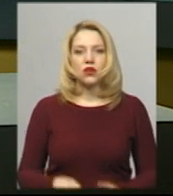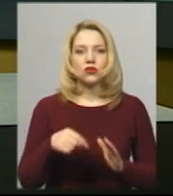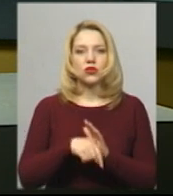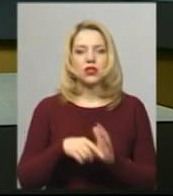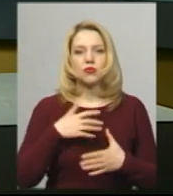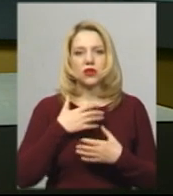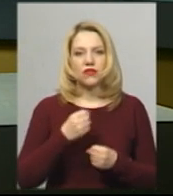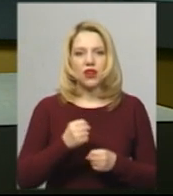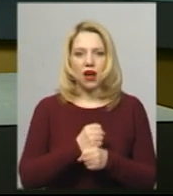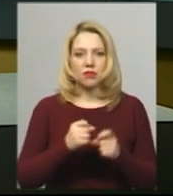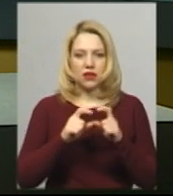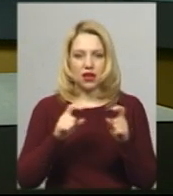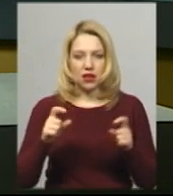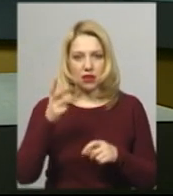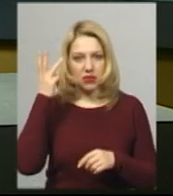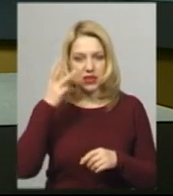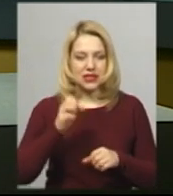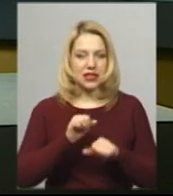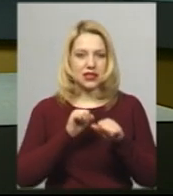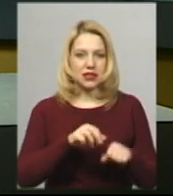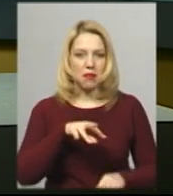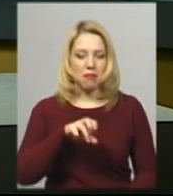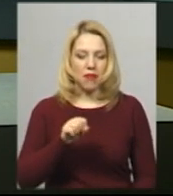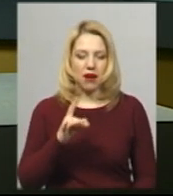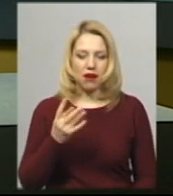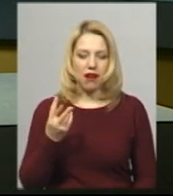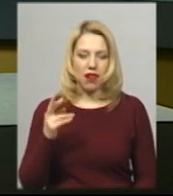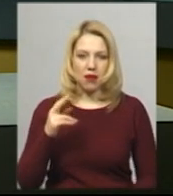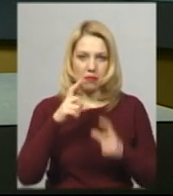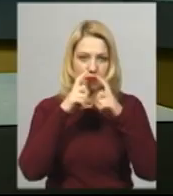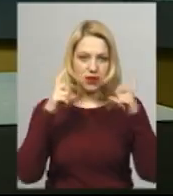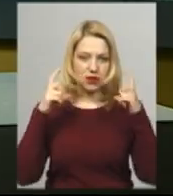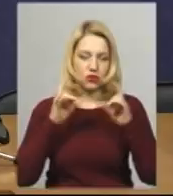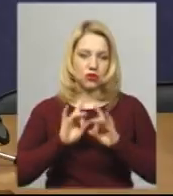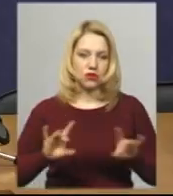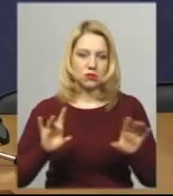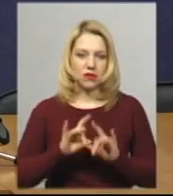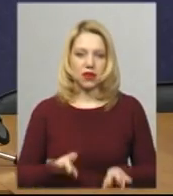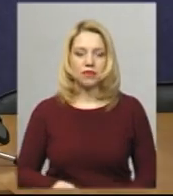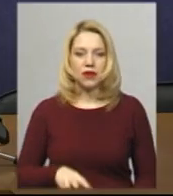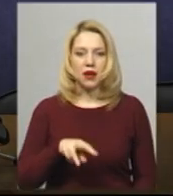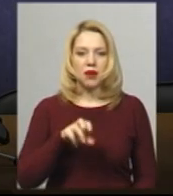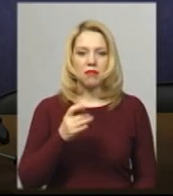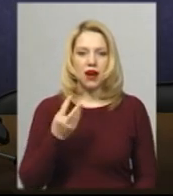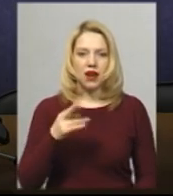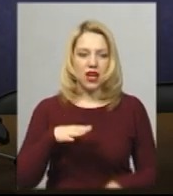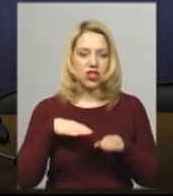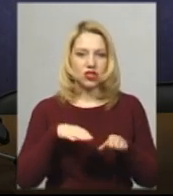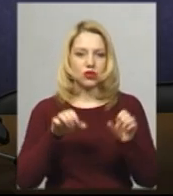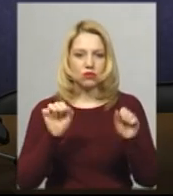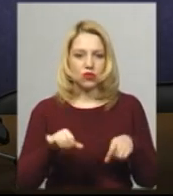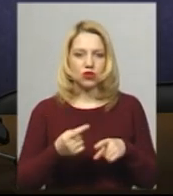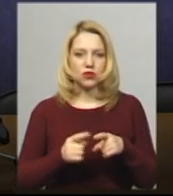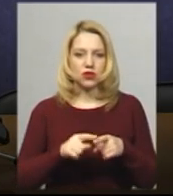дефіциту в аптеках Мельниччини, захисних марливих масок Оксана Ситницька розповіла. Шити маски можуть, і про це